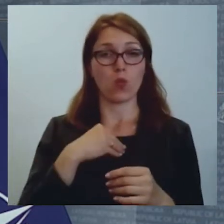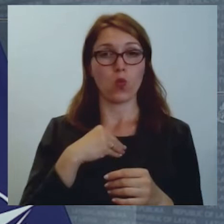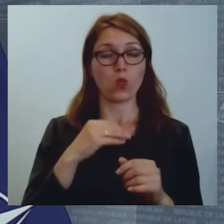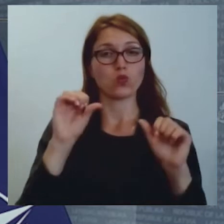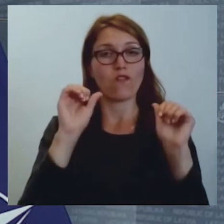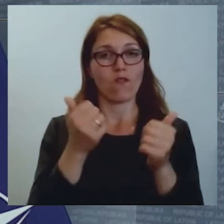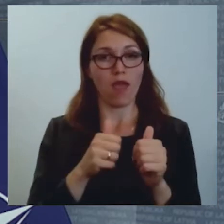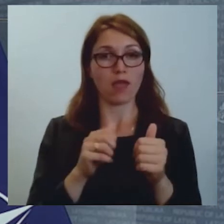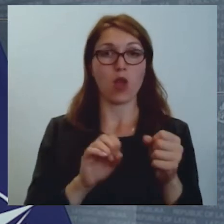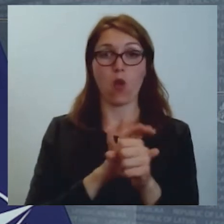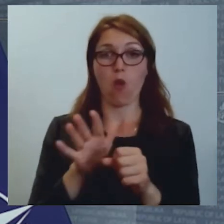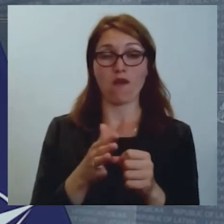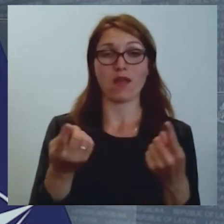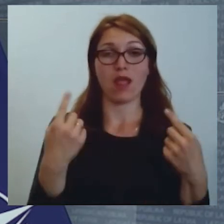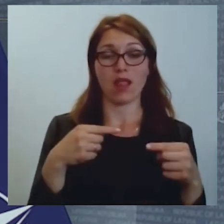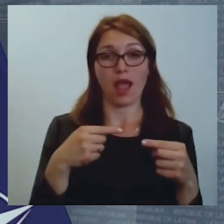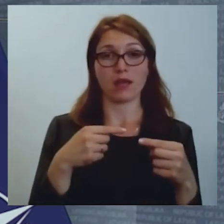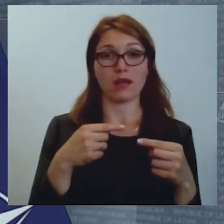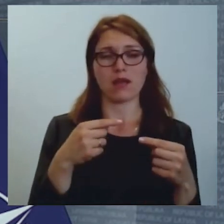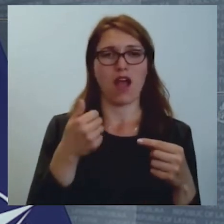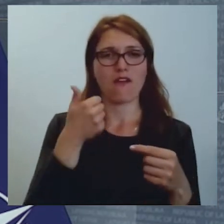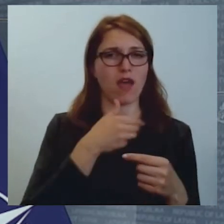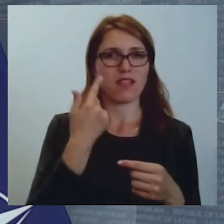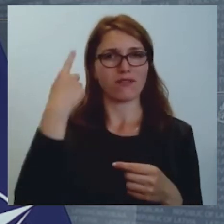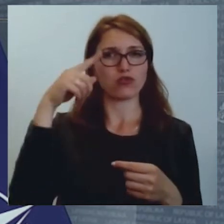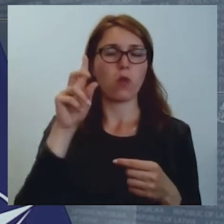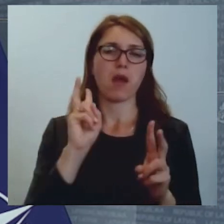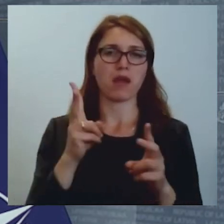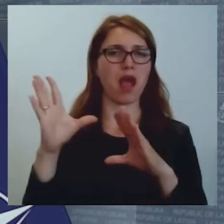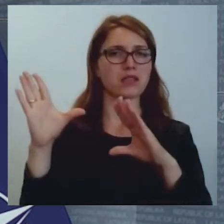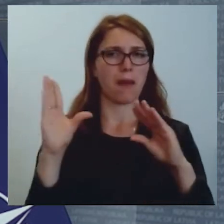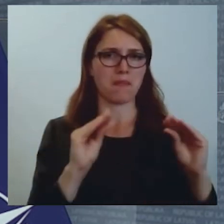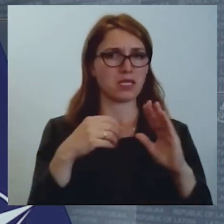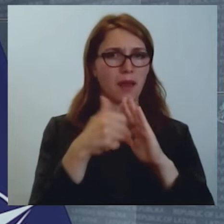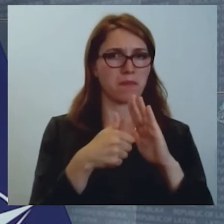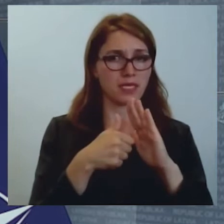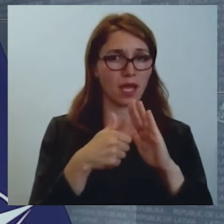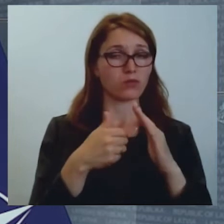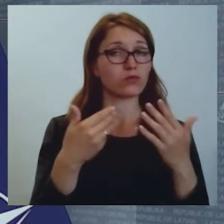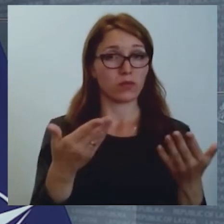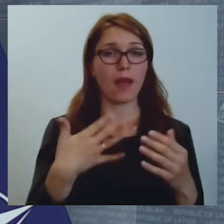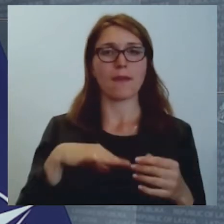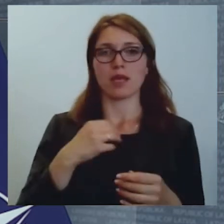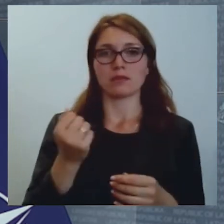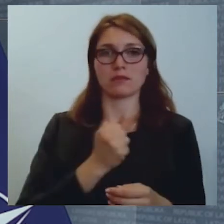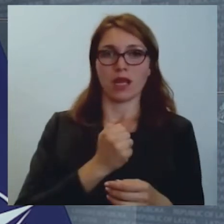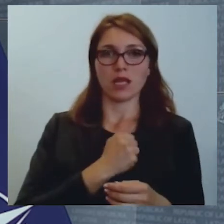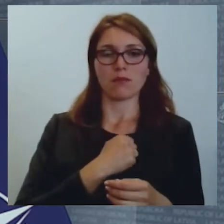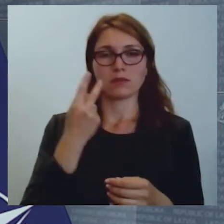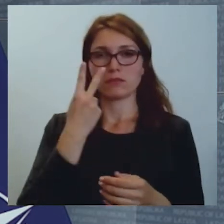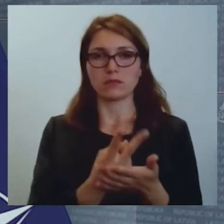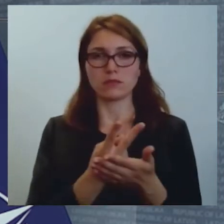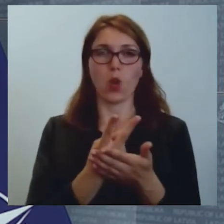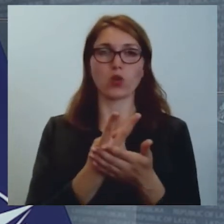Covid laikā nebija vēl izgudroti, un mēs baidījāmies prognozēt šo